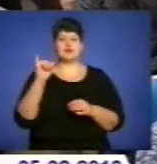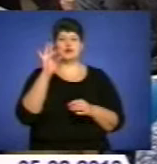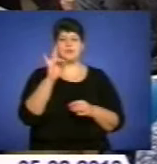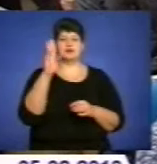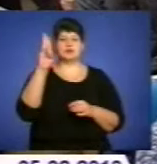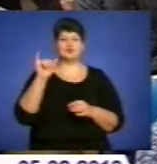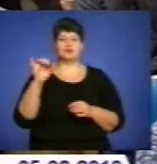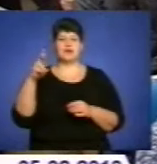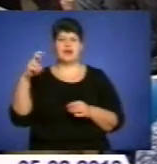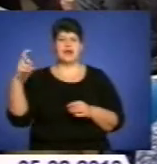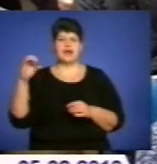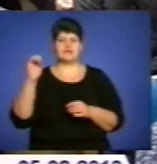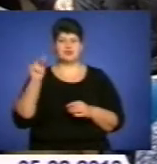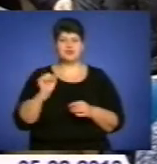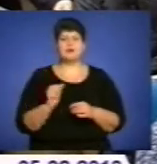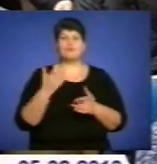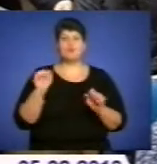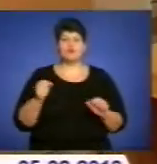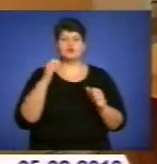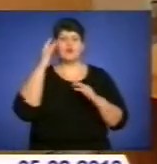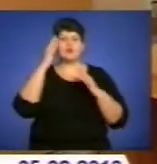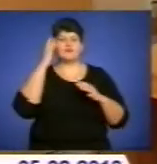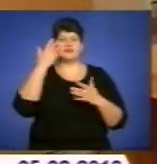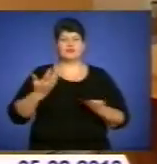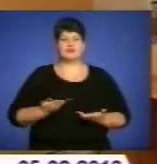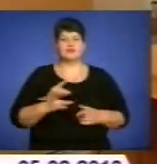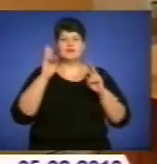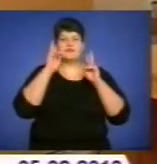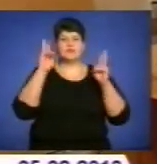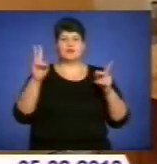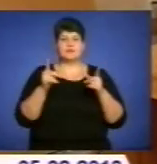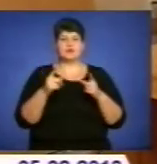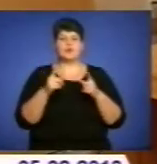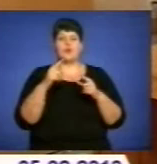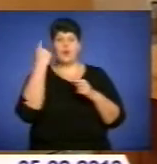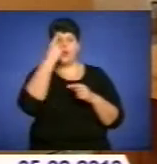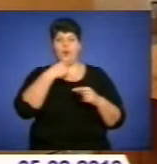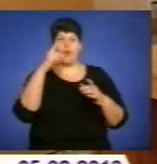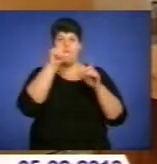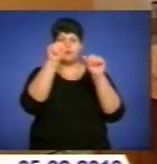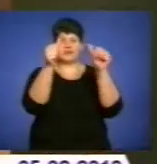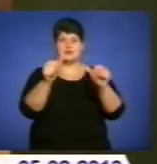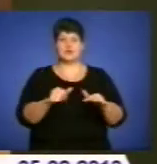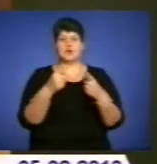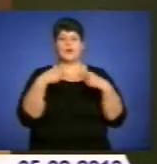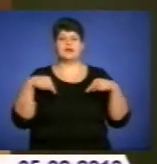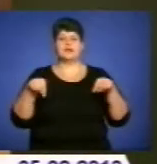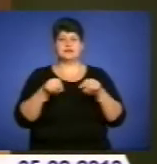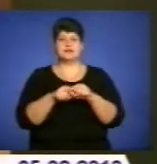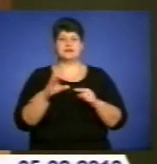Завдяки книзі можна уявити живі та невідомі образи керівників і організаторів історію боротьби УН у 1930